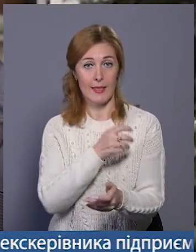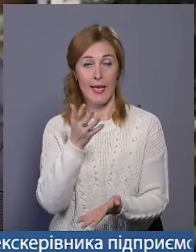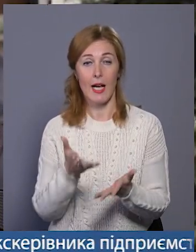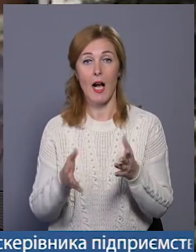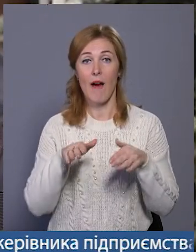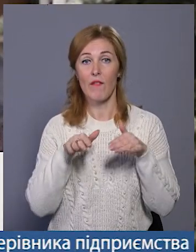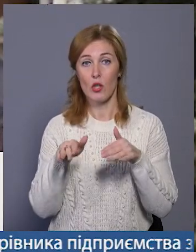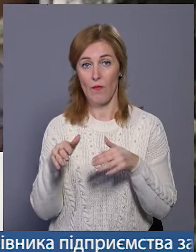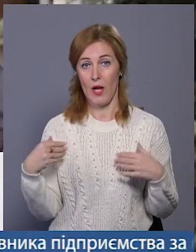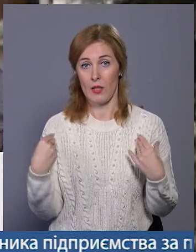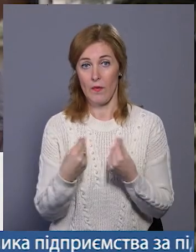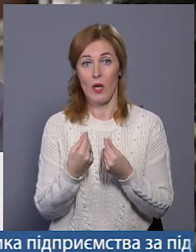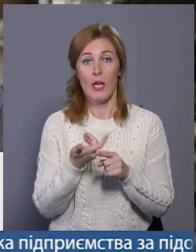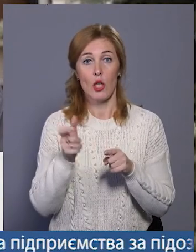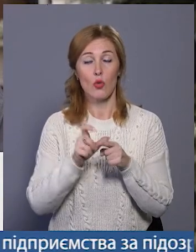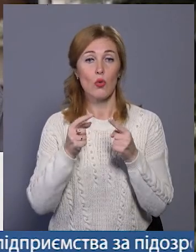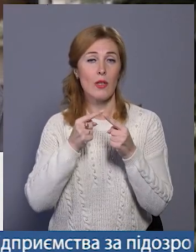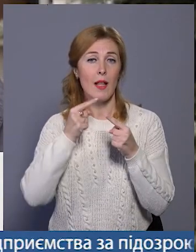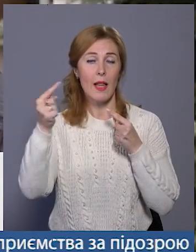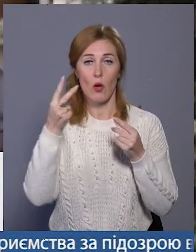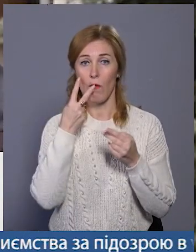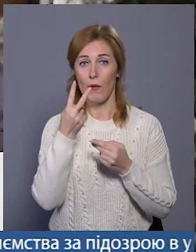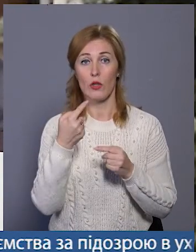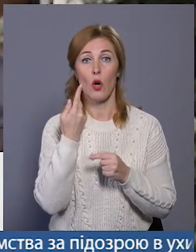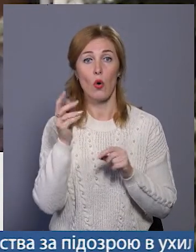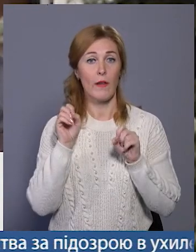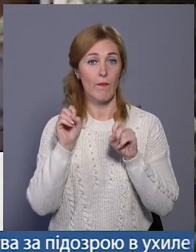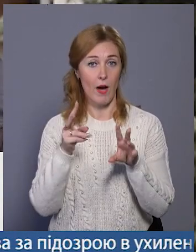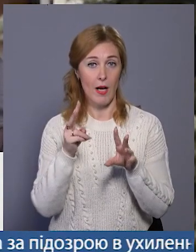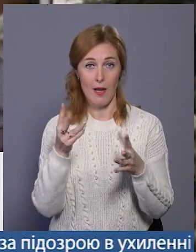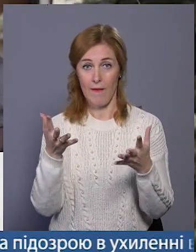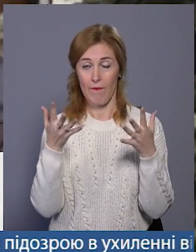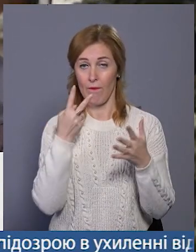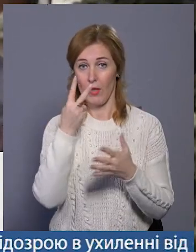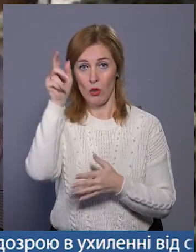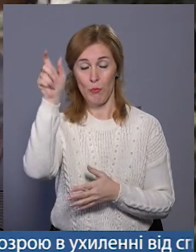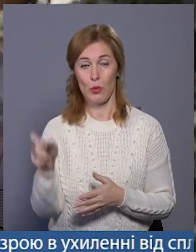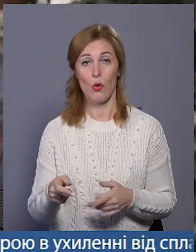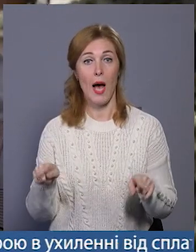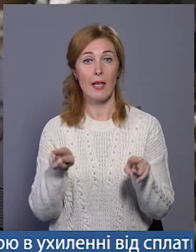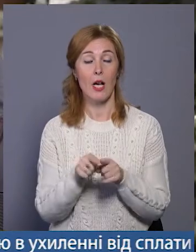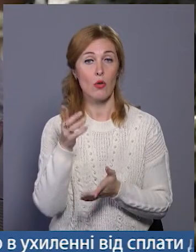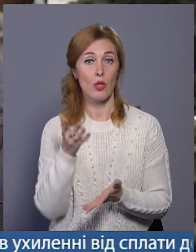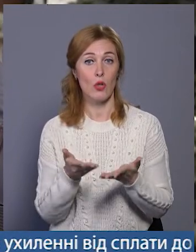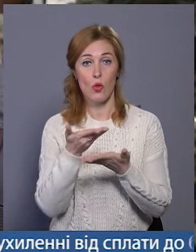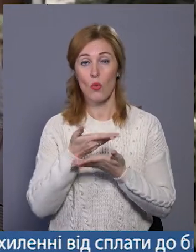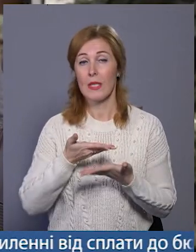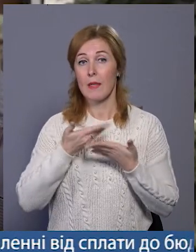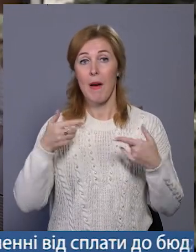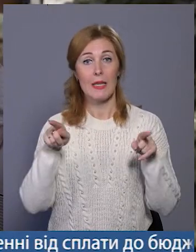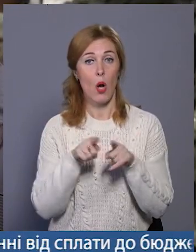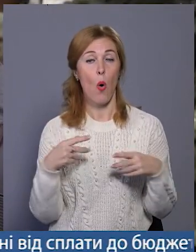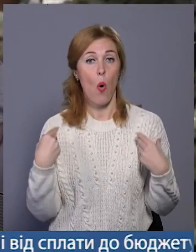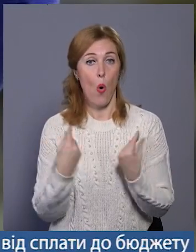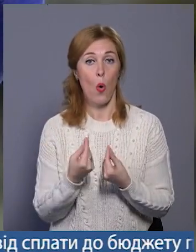одяг і яку дуже далеко видно. Коли світиться фара, вона відбиває, відповідно, видно пішохода. Також, якщо у нас немає такого одягу,